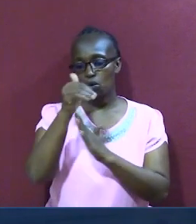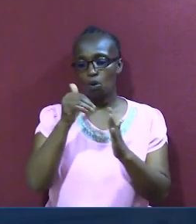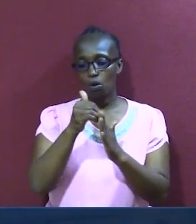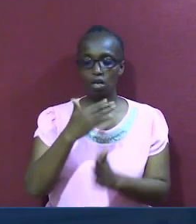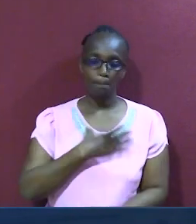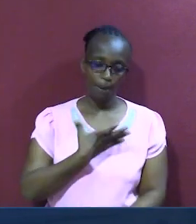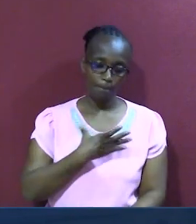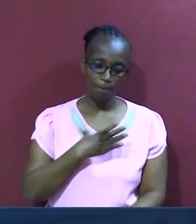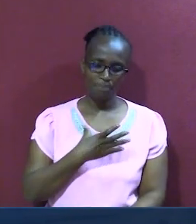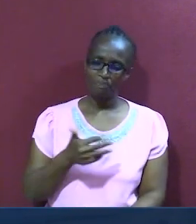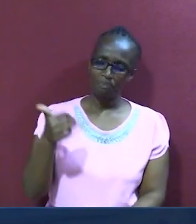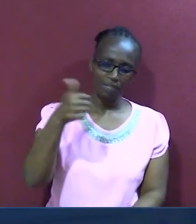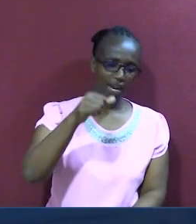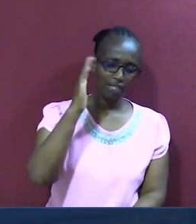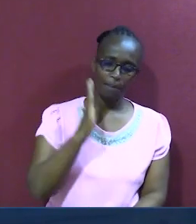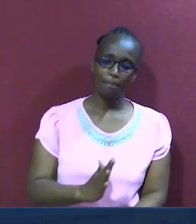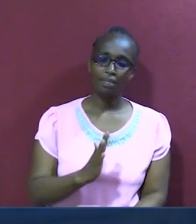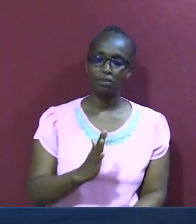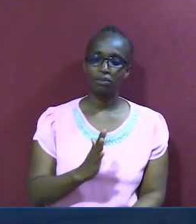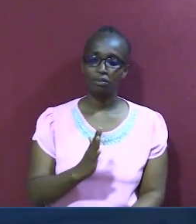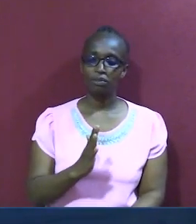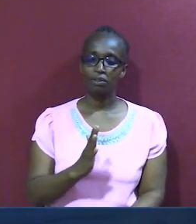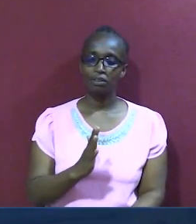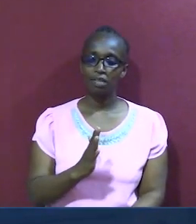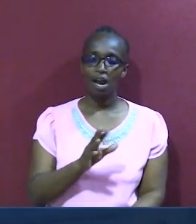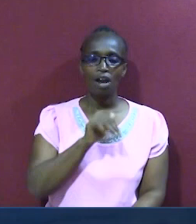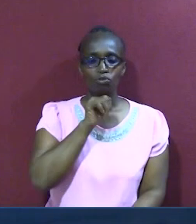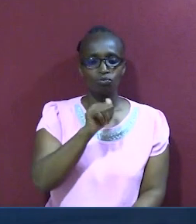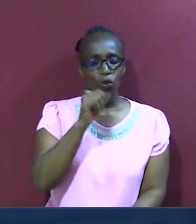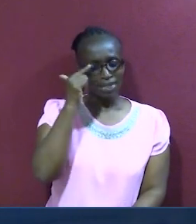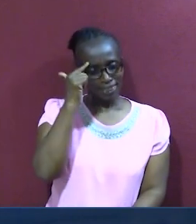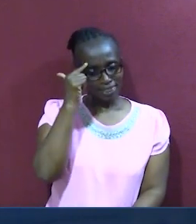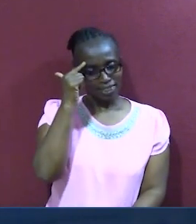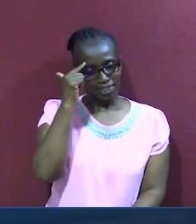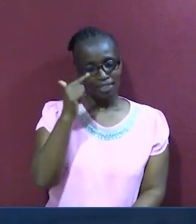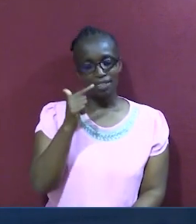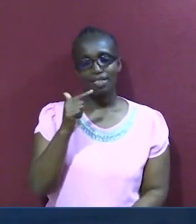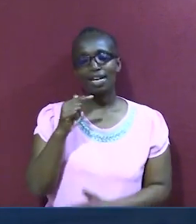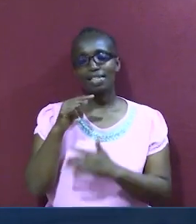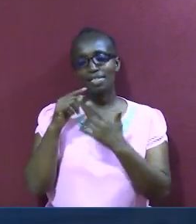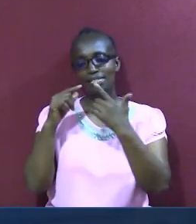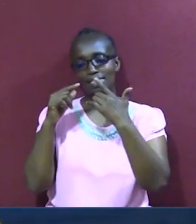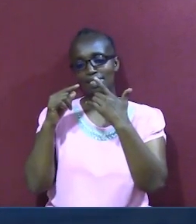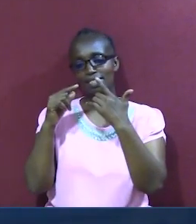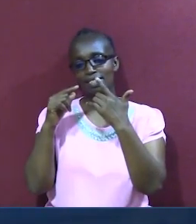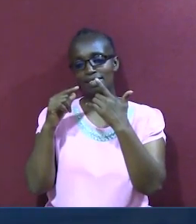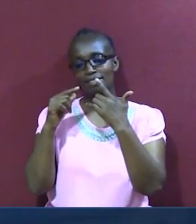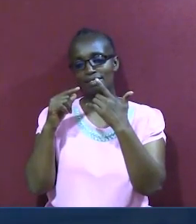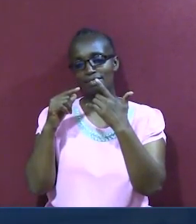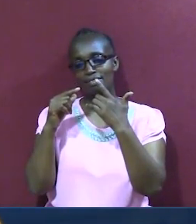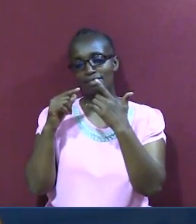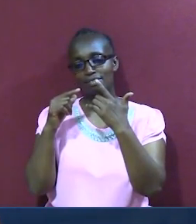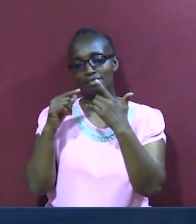yule, usione kwamba, ni ushini kukosana, na kila yeyote ambaye,